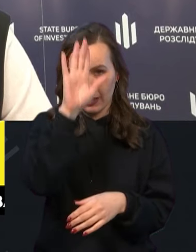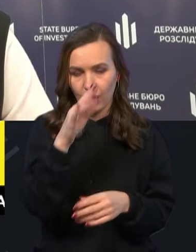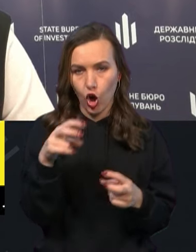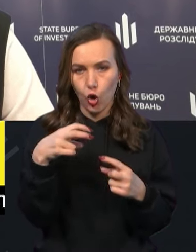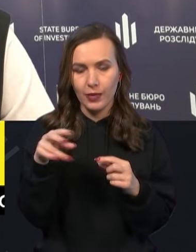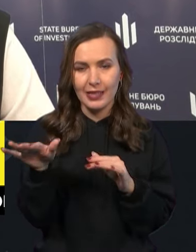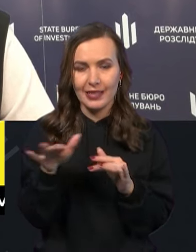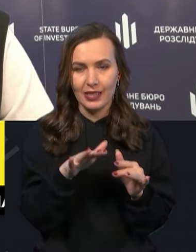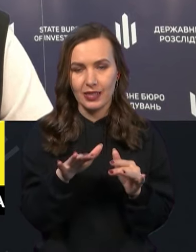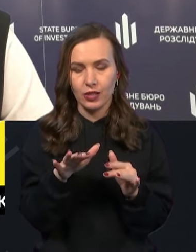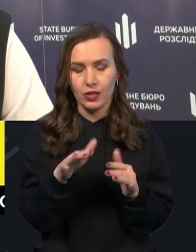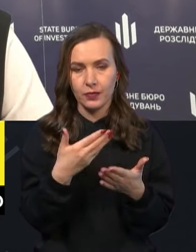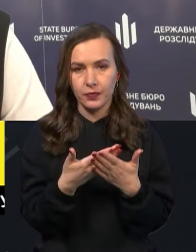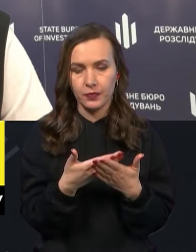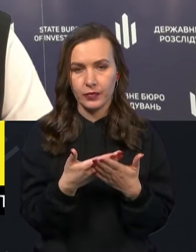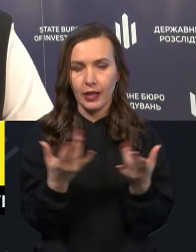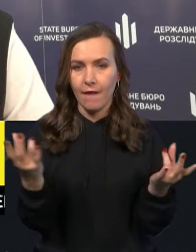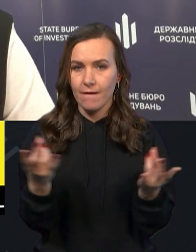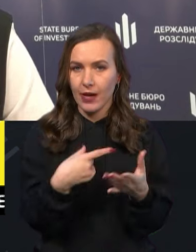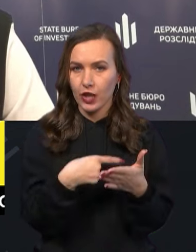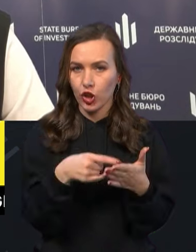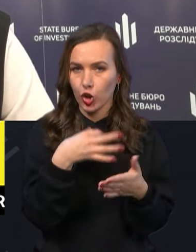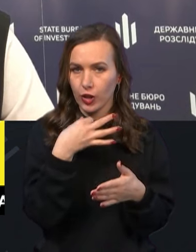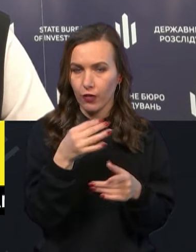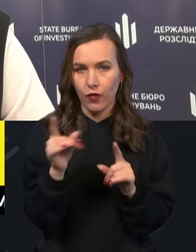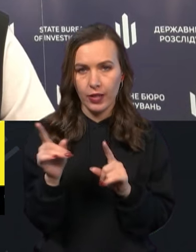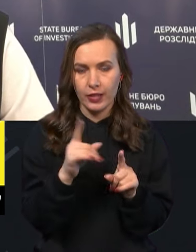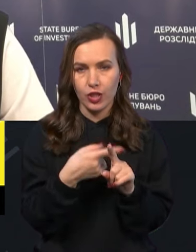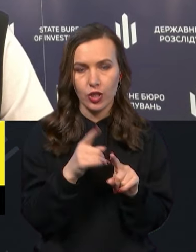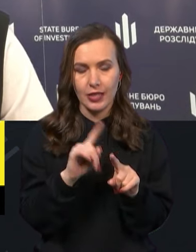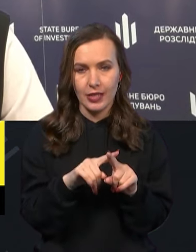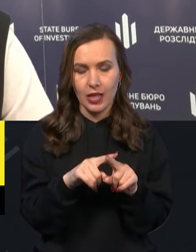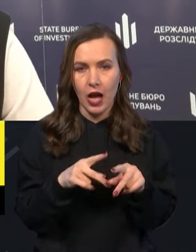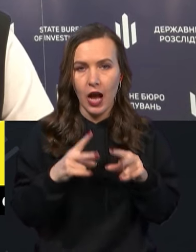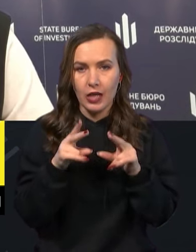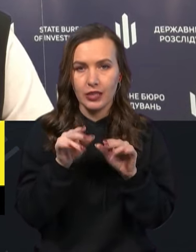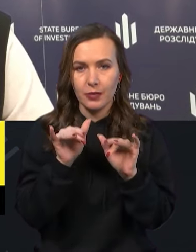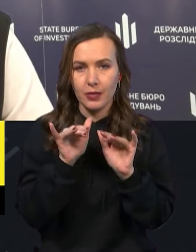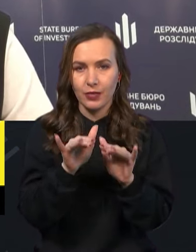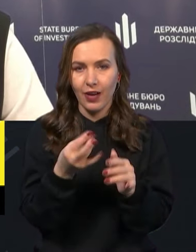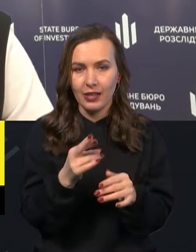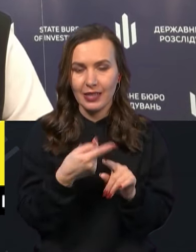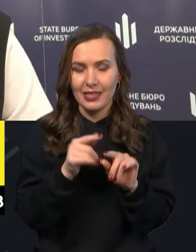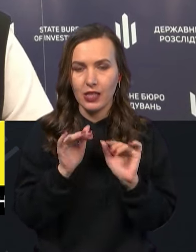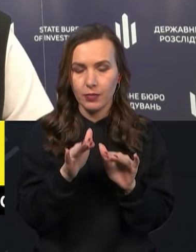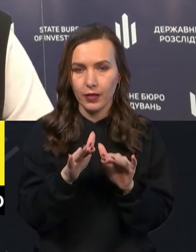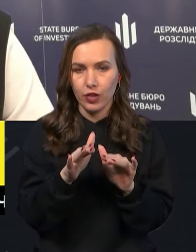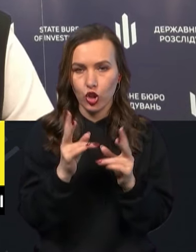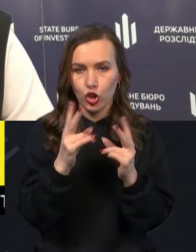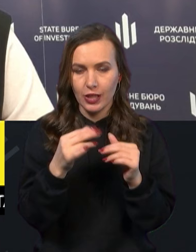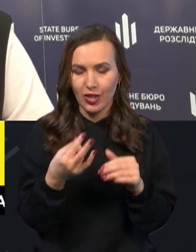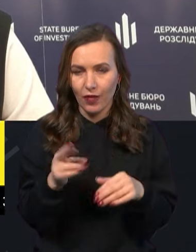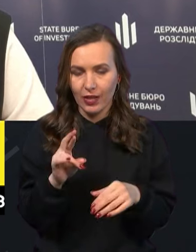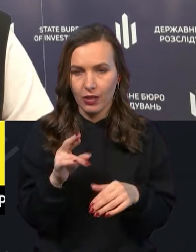діяльність. До речі, варто зауважити, що ці кримінальні провадження, ці справи, їхні розслідування,